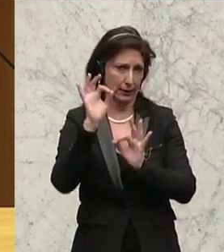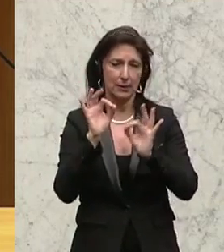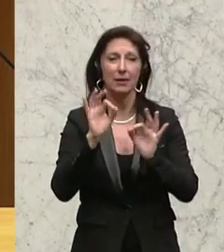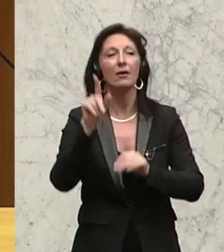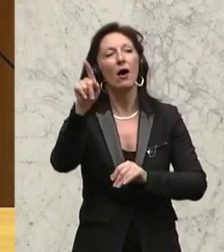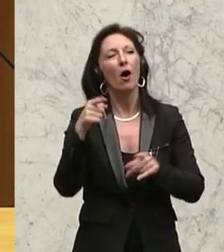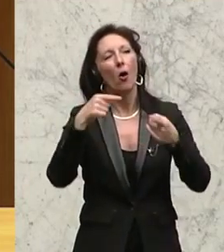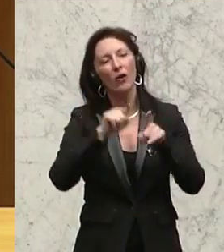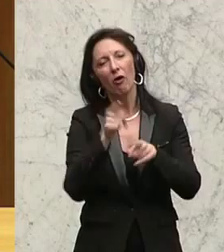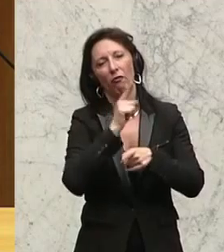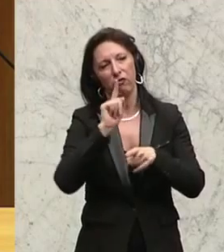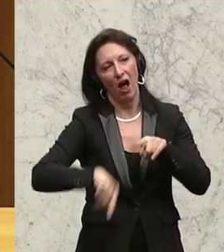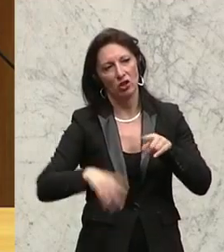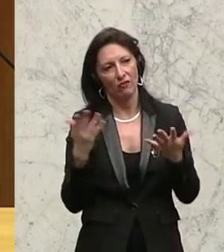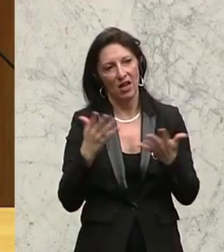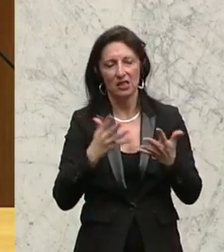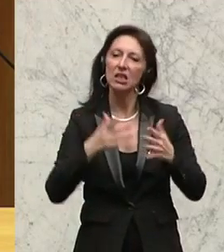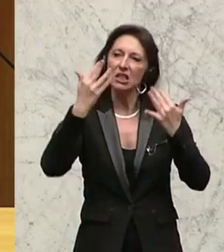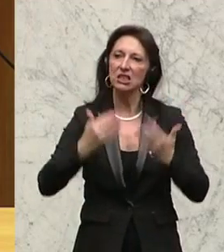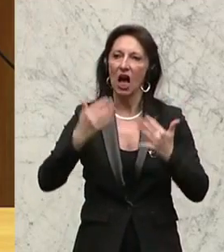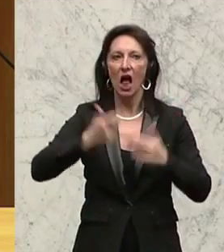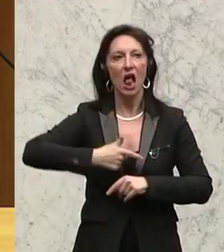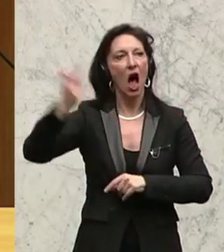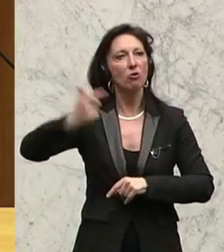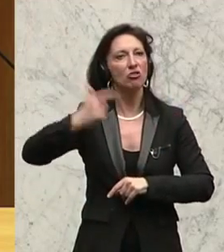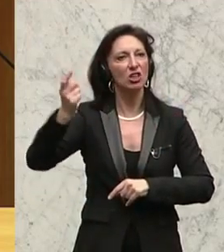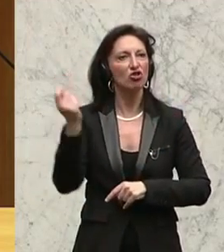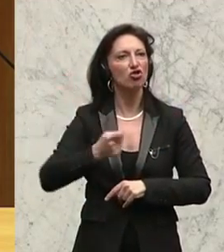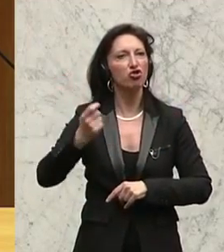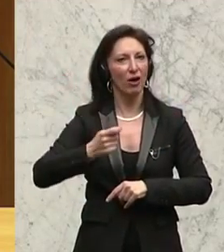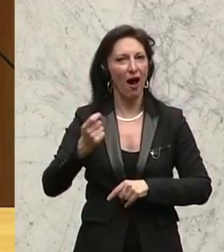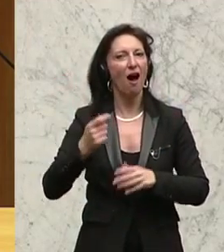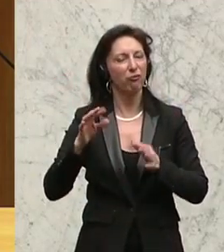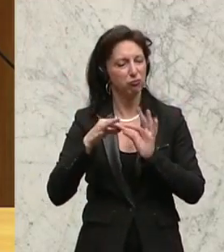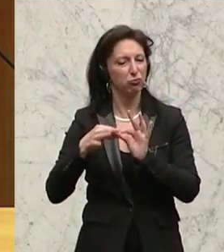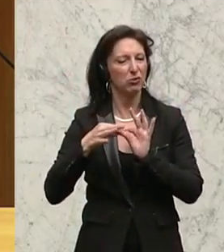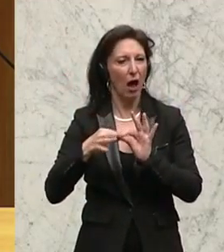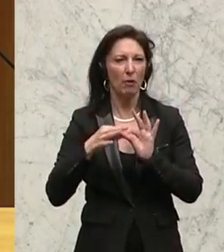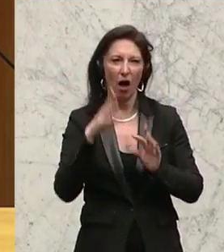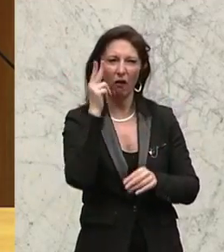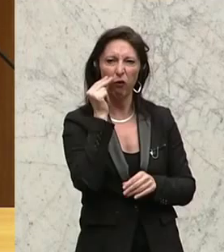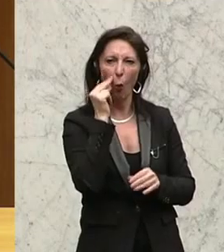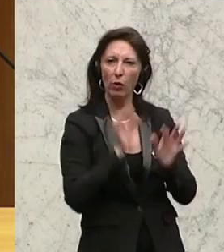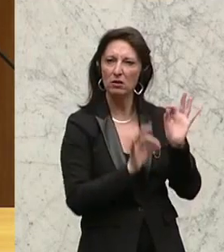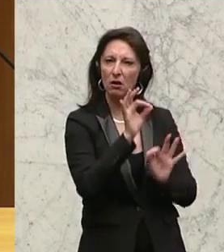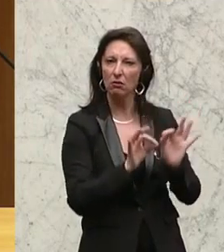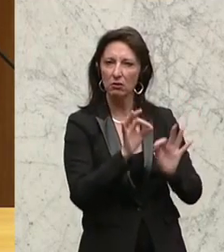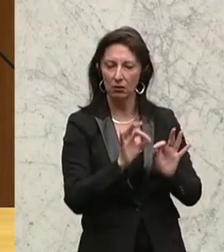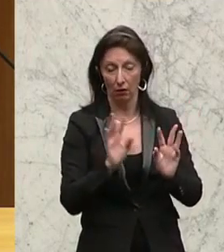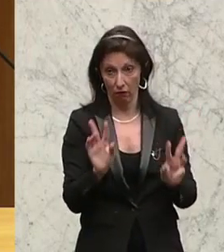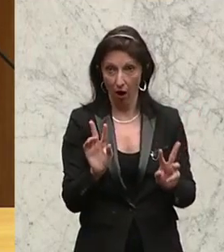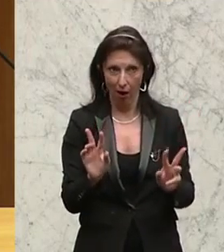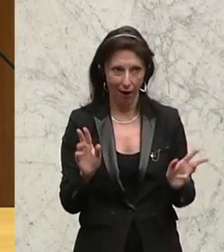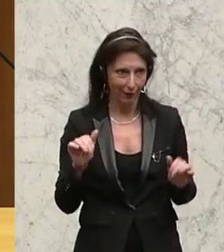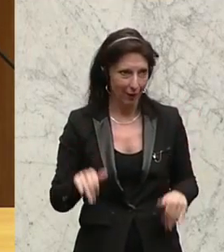Gesamtbetrachtung ist, dass die Zahl von Ausländerinnen und Ausländern verübten Straftaten mit der Wohnstatistik verglichen wird. Tatsächlich müsste man es natürlich